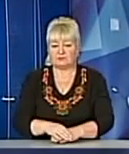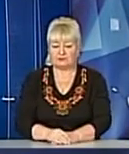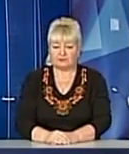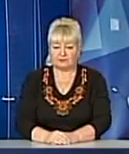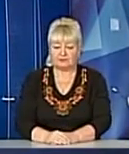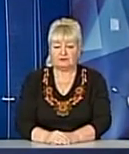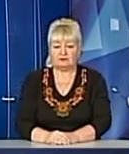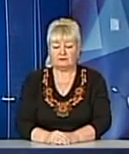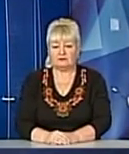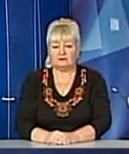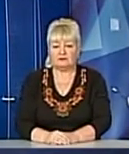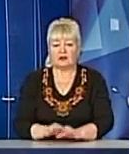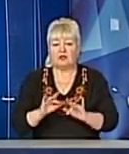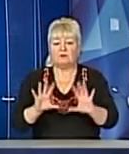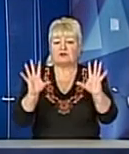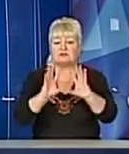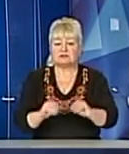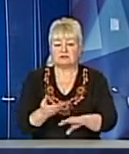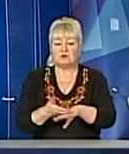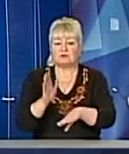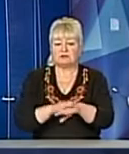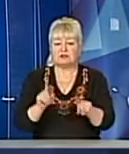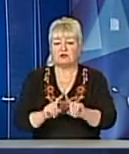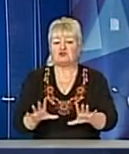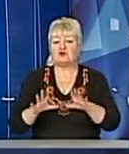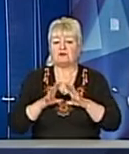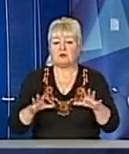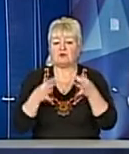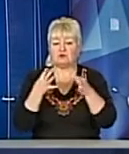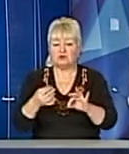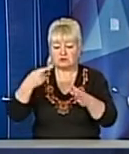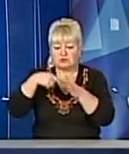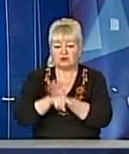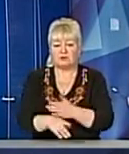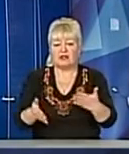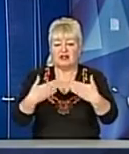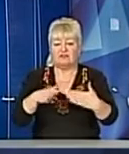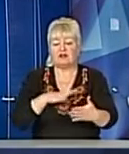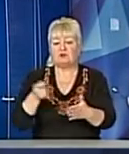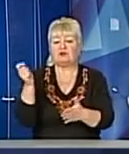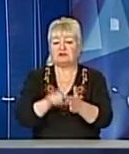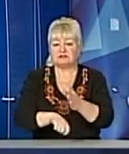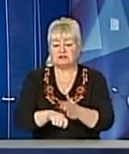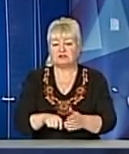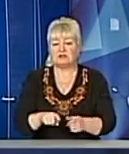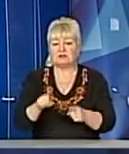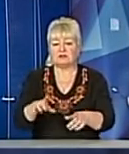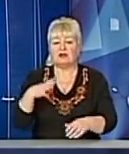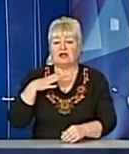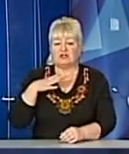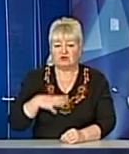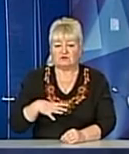Процес гасіння ускладнювався тим, що не було доступу до підвалу Двері були зачинені, рятувальникам довелося лому